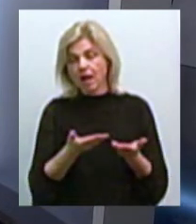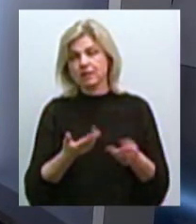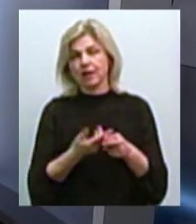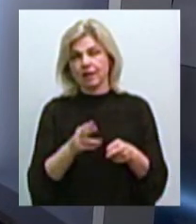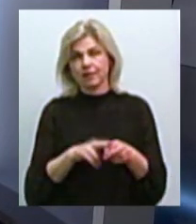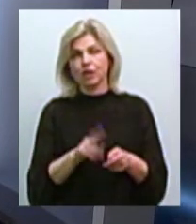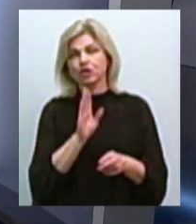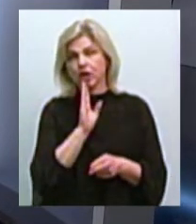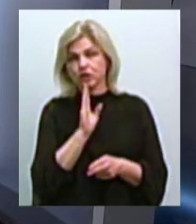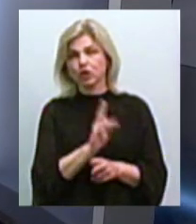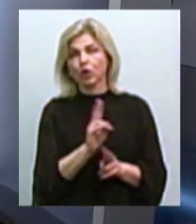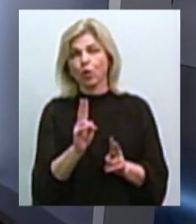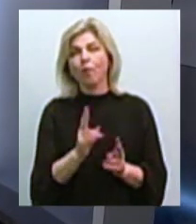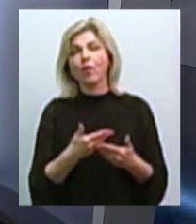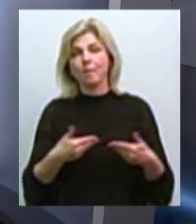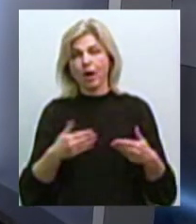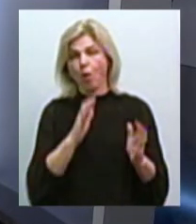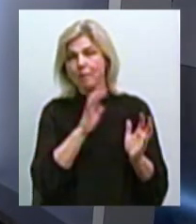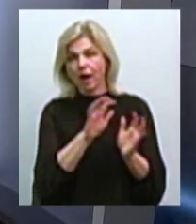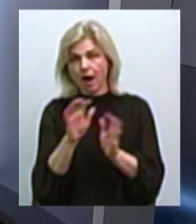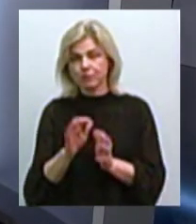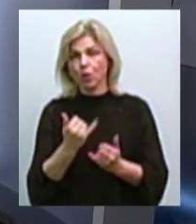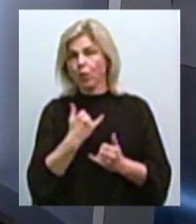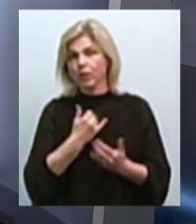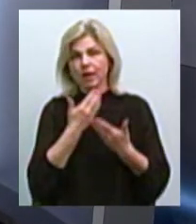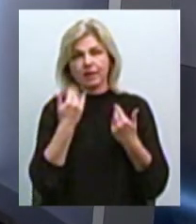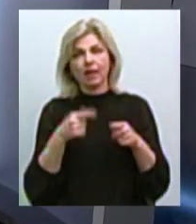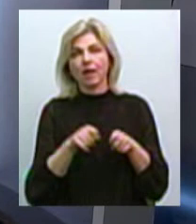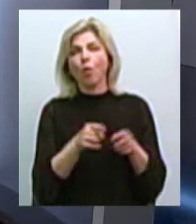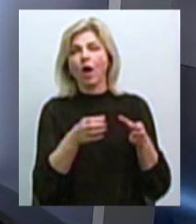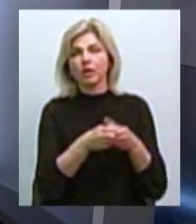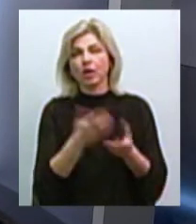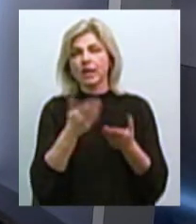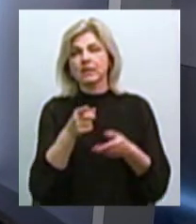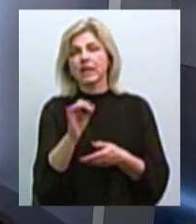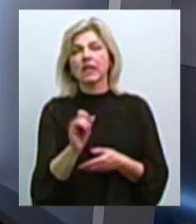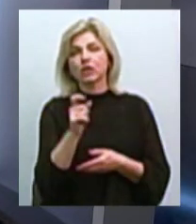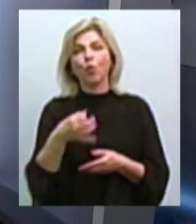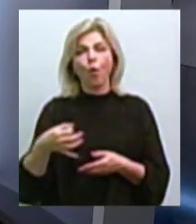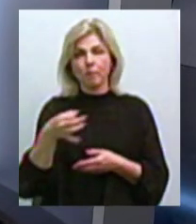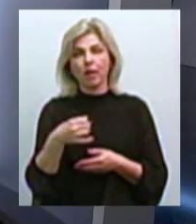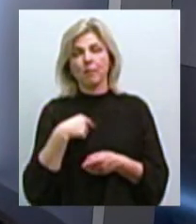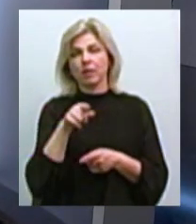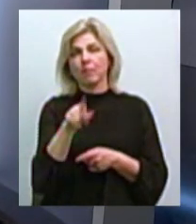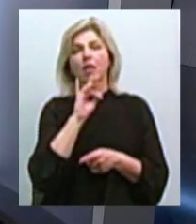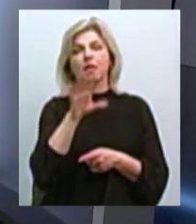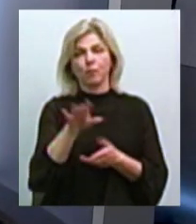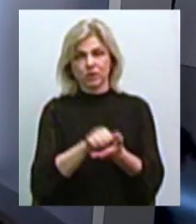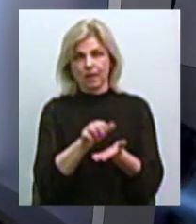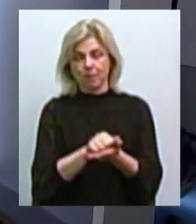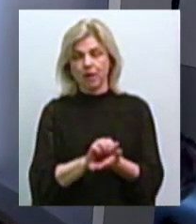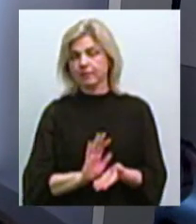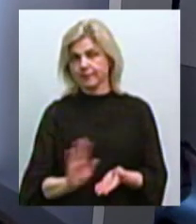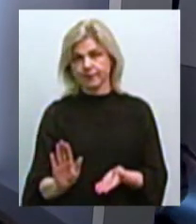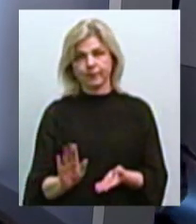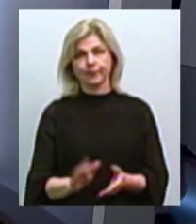жінчини, котрим ми опекаємся, у нас, ну, как бы, у нас нет такой категории, что вот, если ты с областями, мы тобой не будем заниматься. Вот, ну, на сегодняшний